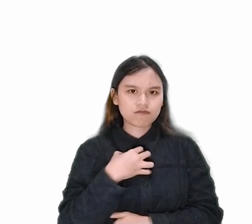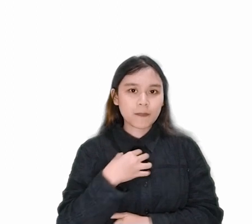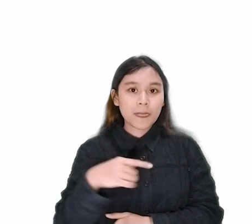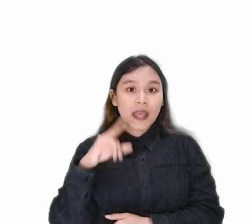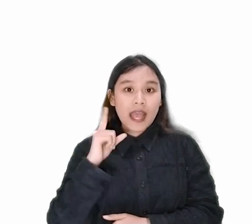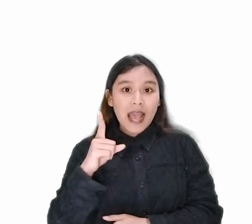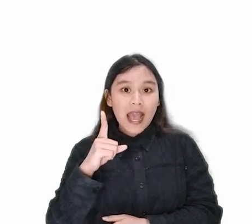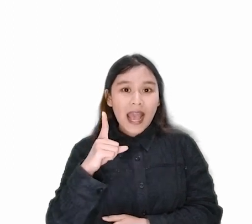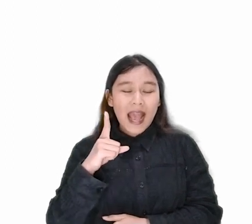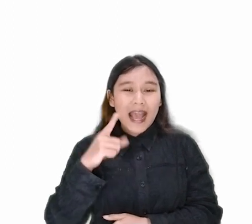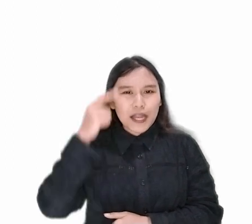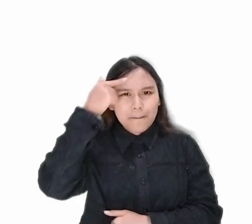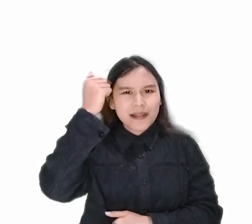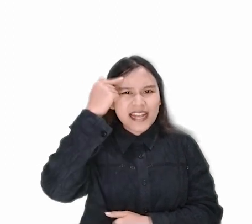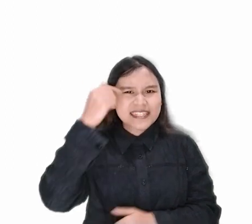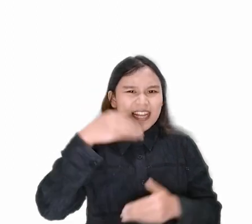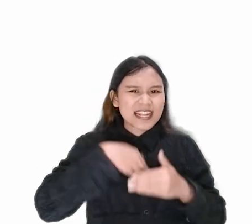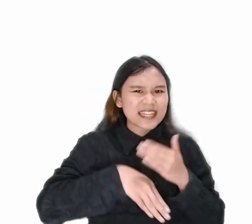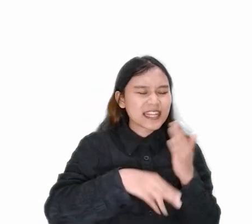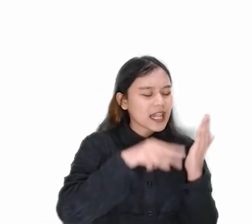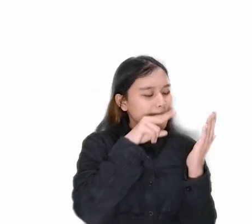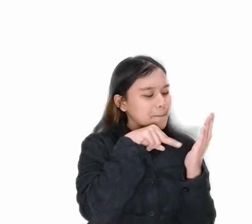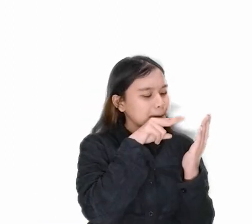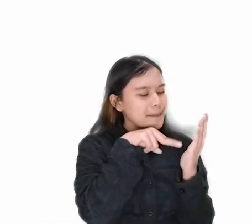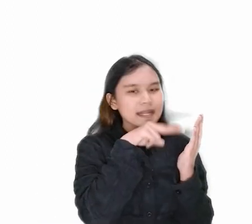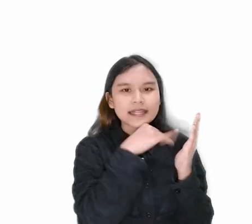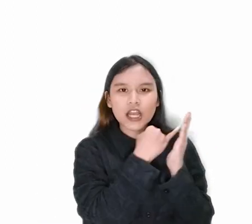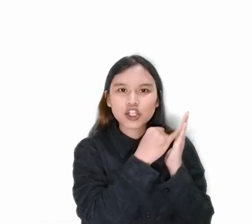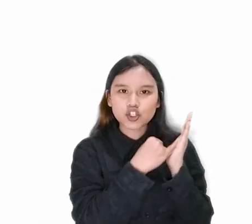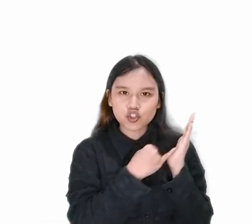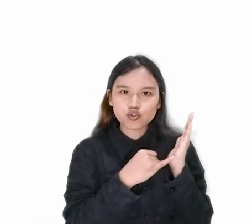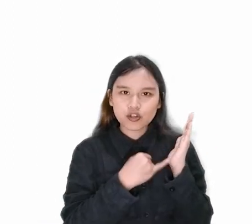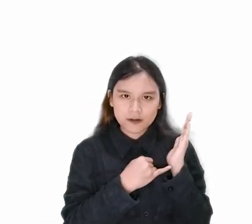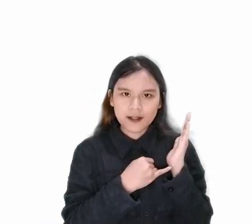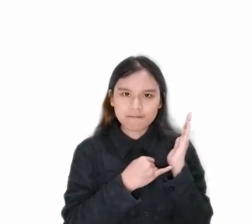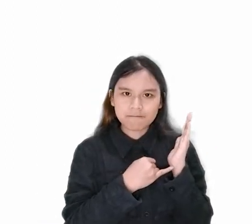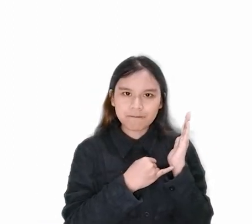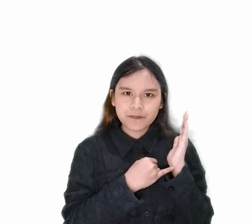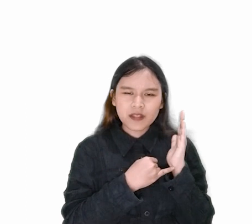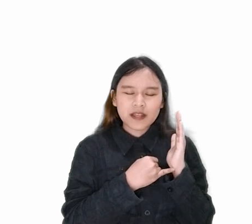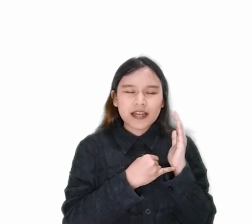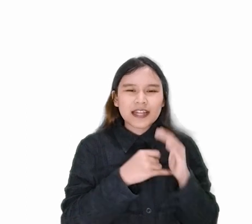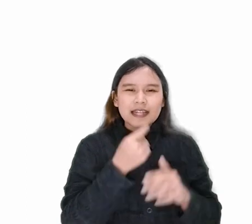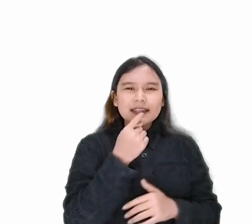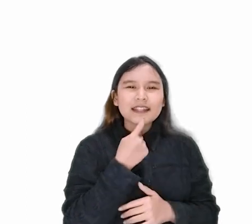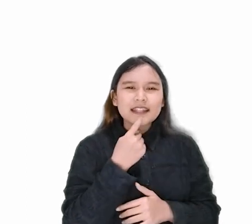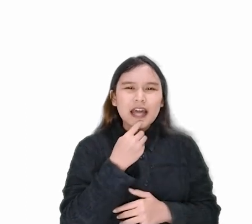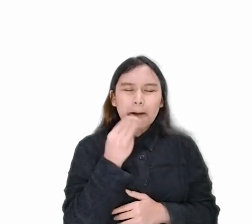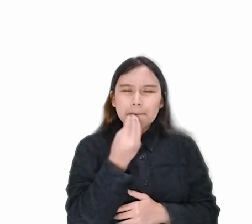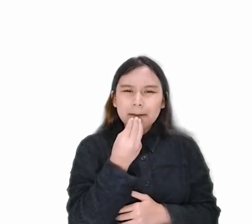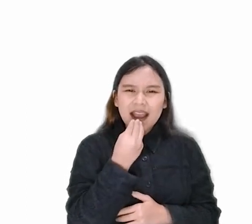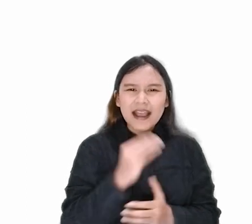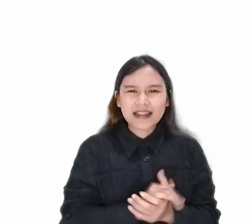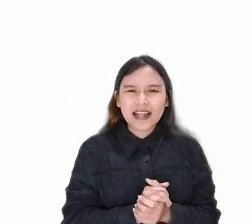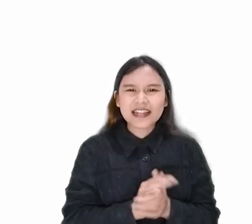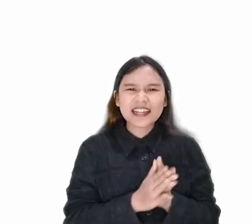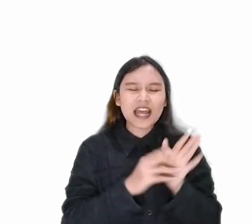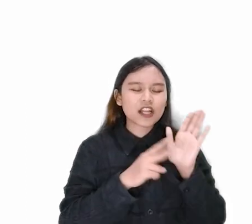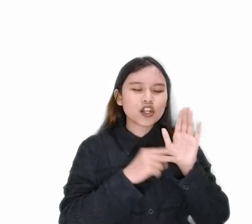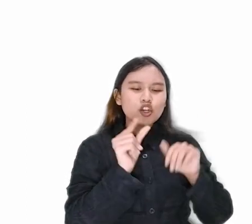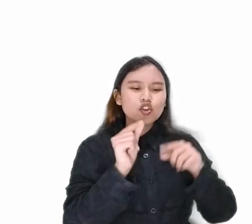dalam jurnal critical reviews in food science and nutrition tahun 2017 Menyebutkan bahwa efek likopen